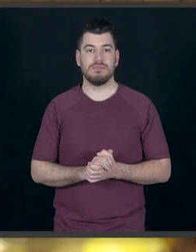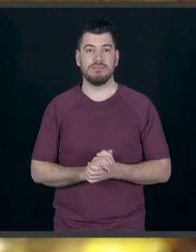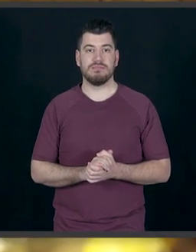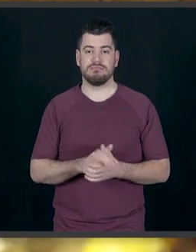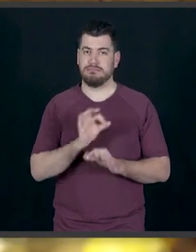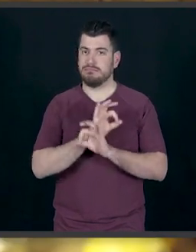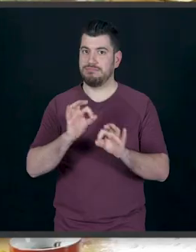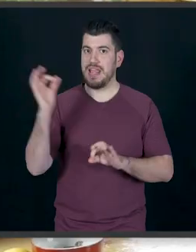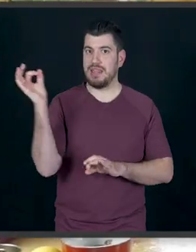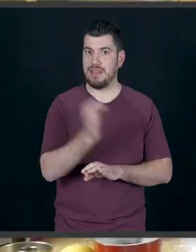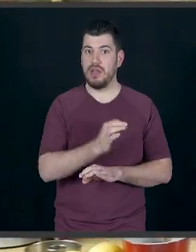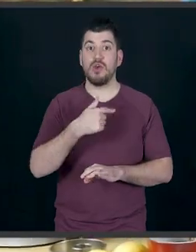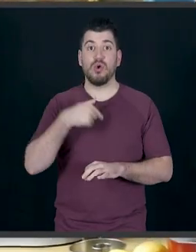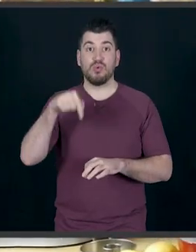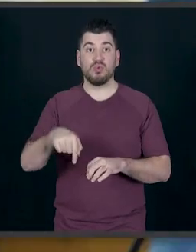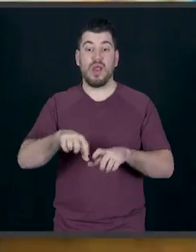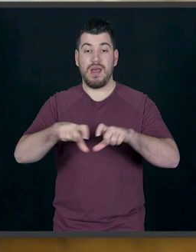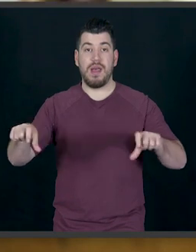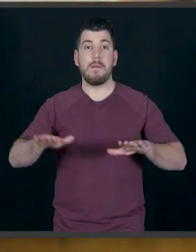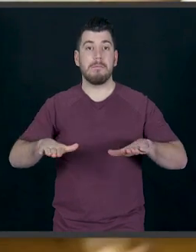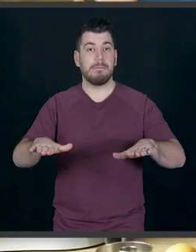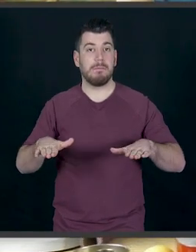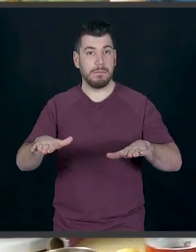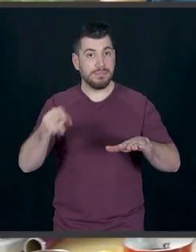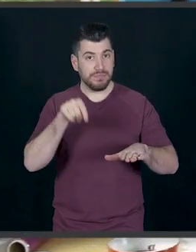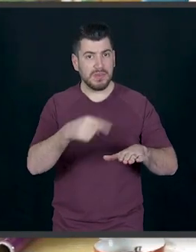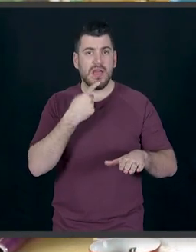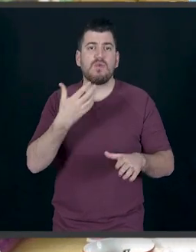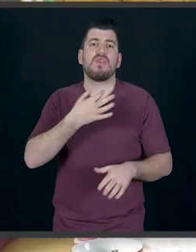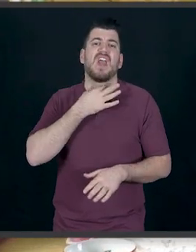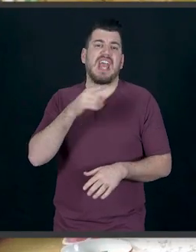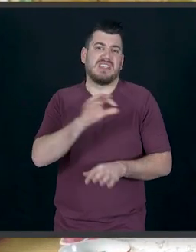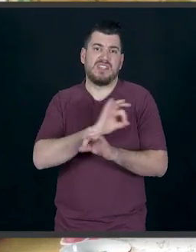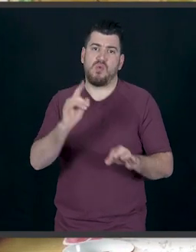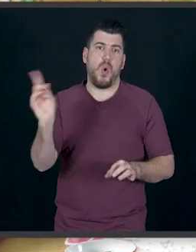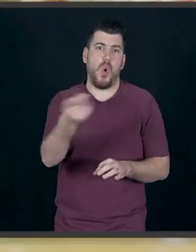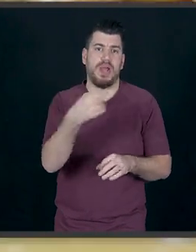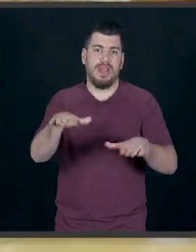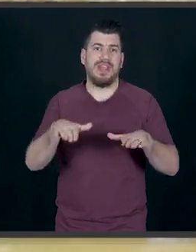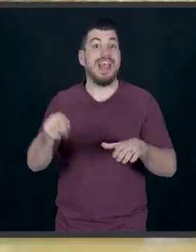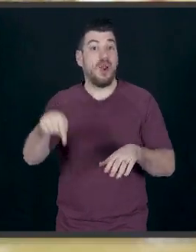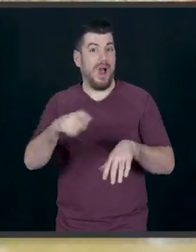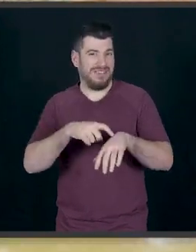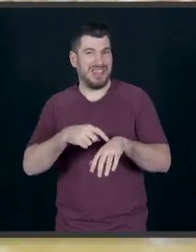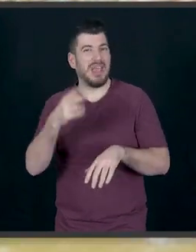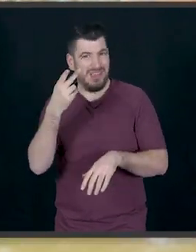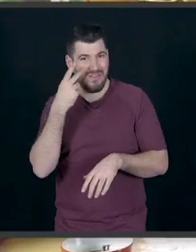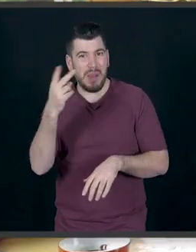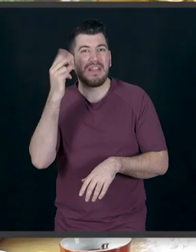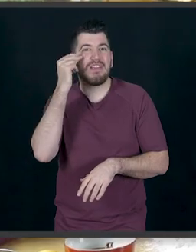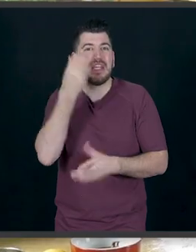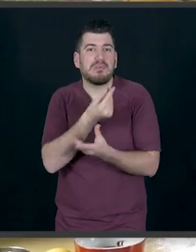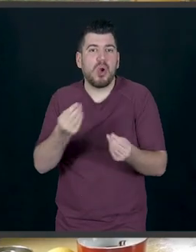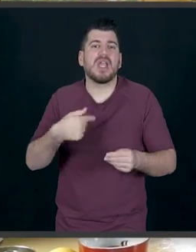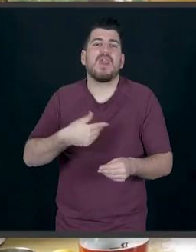Τέλεια. Θα πάρω το μπλάστη. Δεν είναι απαραίτητο να έχετε μπλάστη γιατί ξέρω ότι και πολλοί φοιτητές βλέπετε το Kitchen Lab.